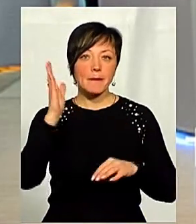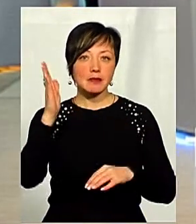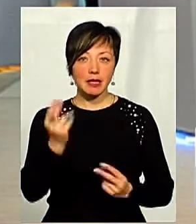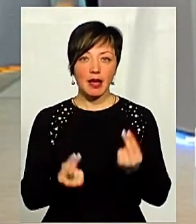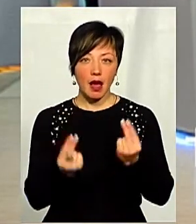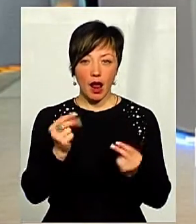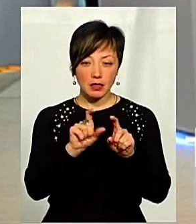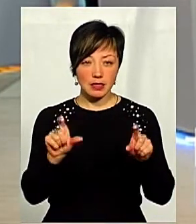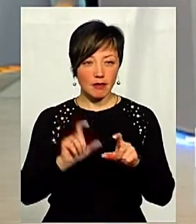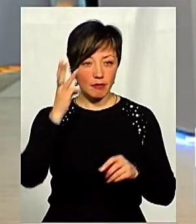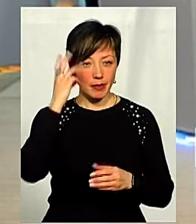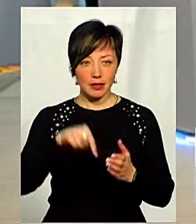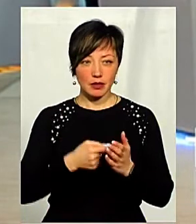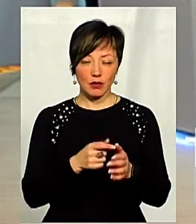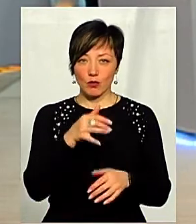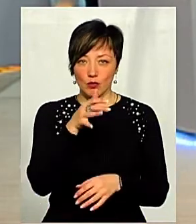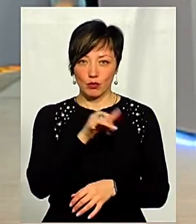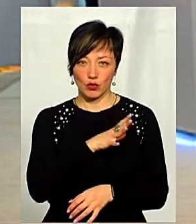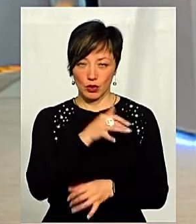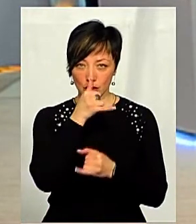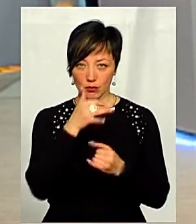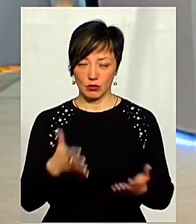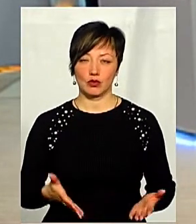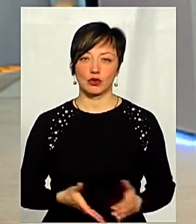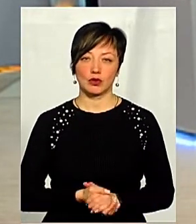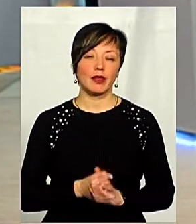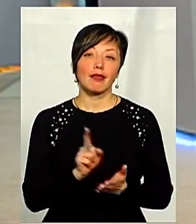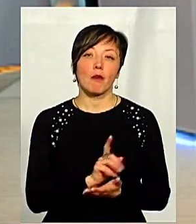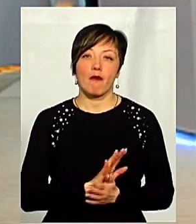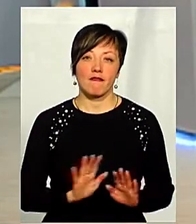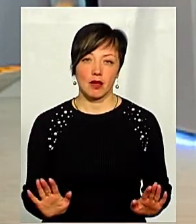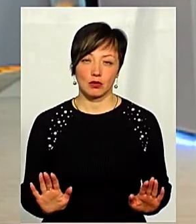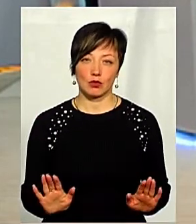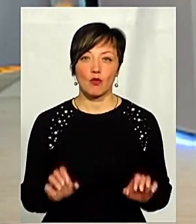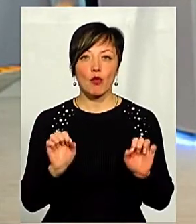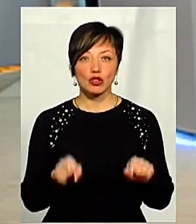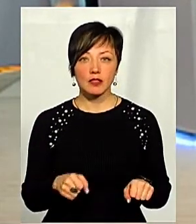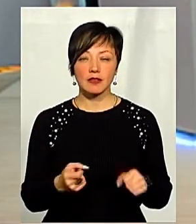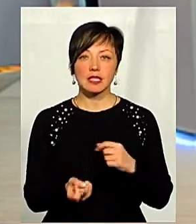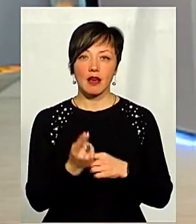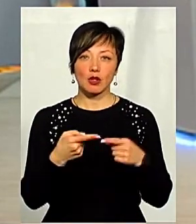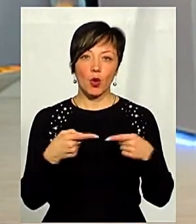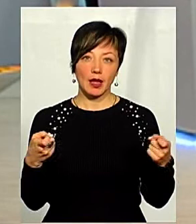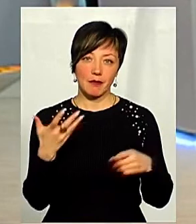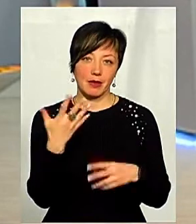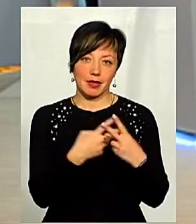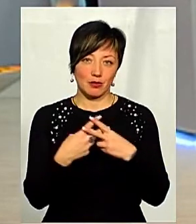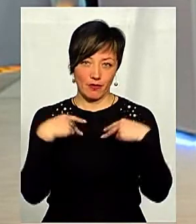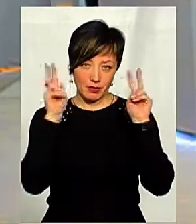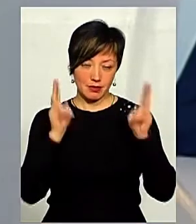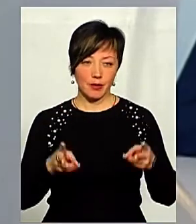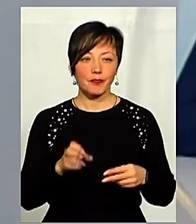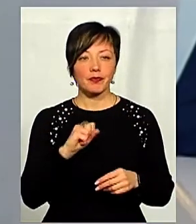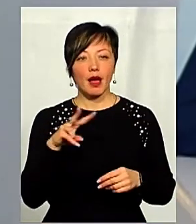гральних закладів, в Хмельницькому в такому випадку буде, скоріше за все, не повинно, тому що, можливо, з'явиться готель п'ятизірковий, я не знаю.